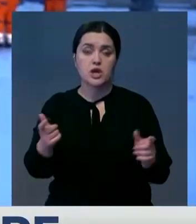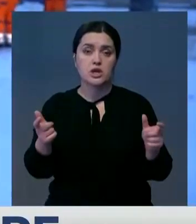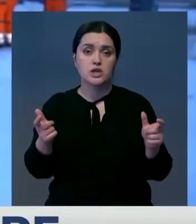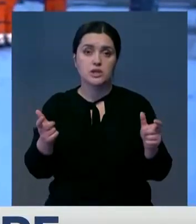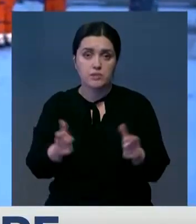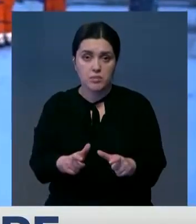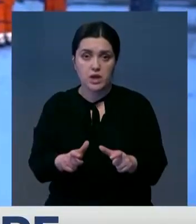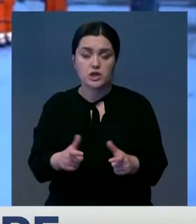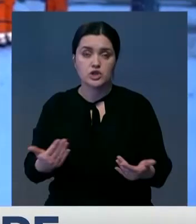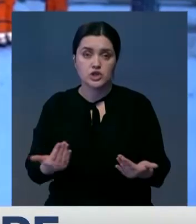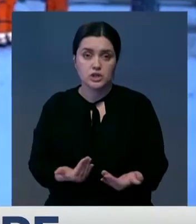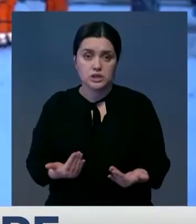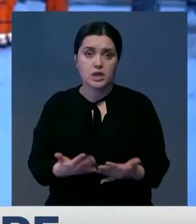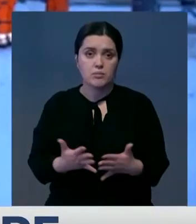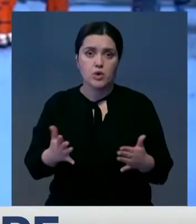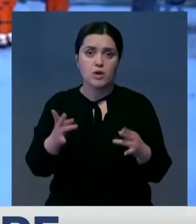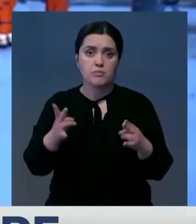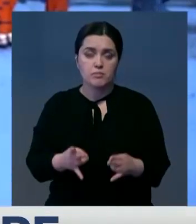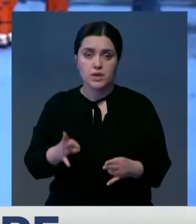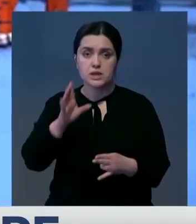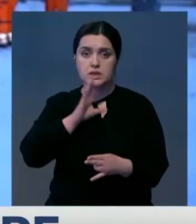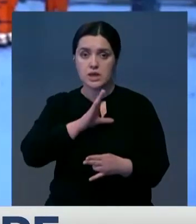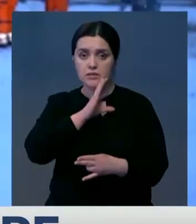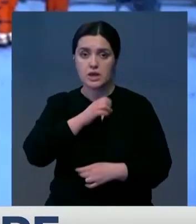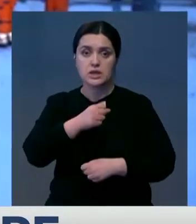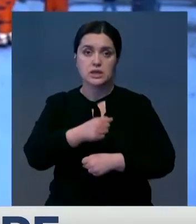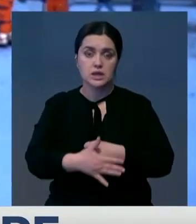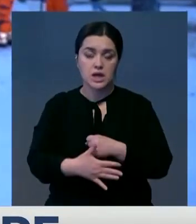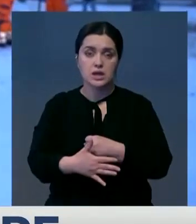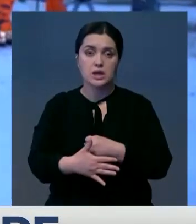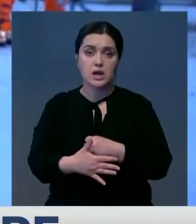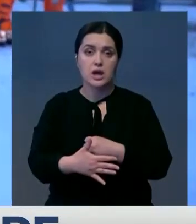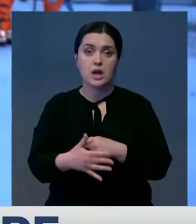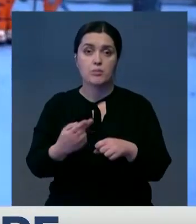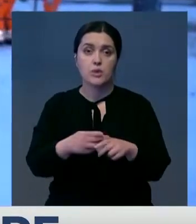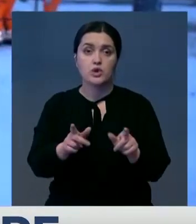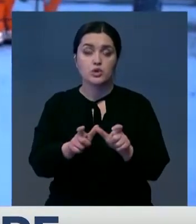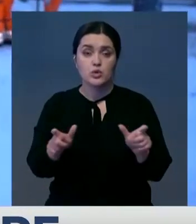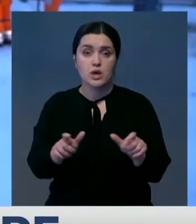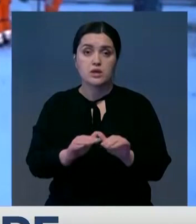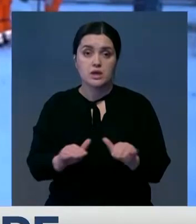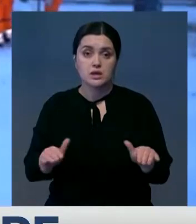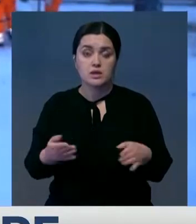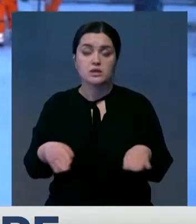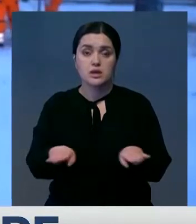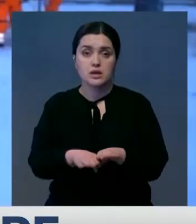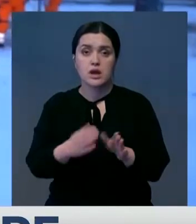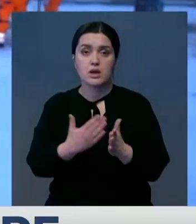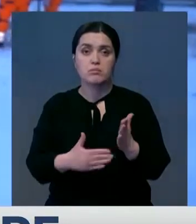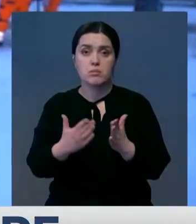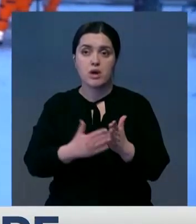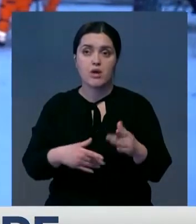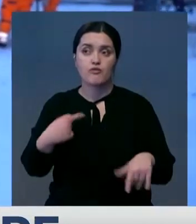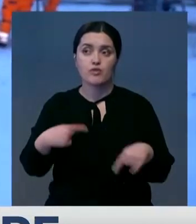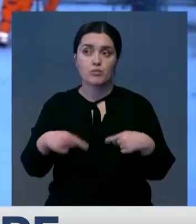Германии. Больше всего пострадали северные и центральные регионы. Школы и садики закрылись. Отменены футбольные матчи